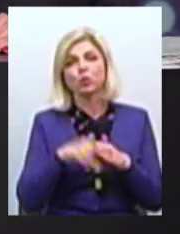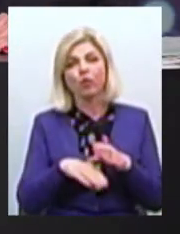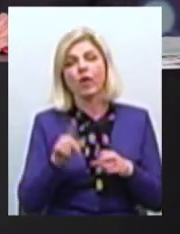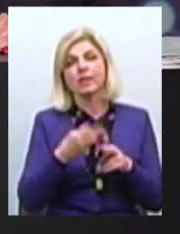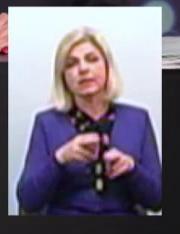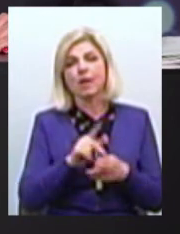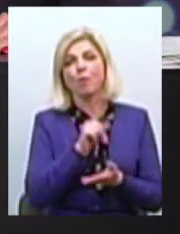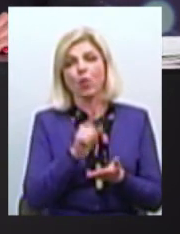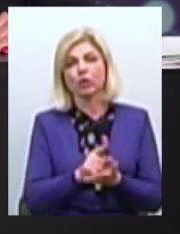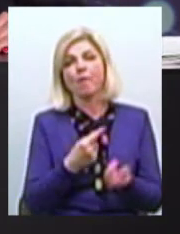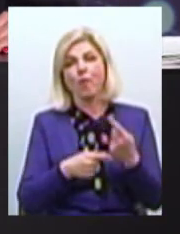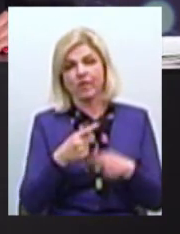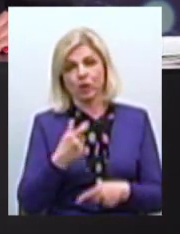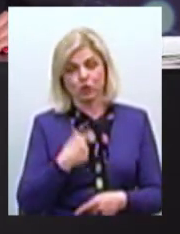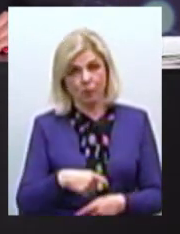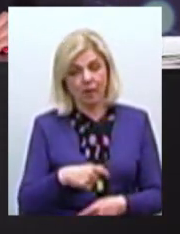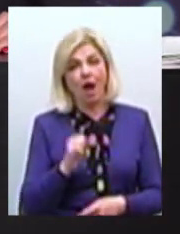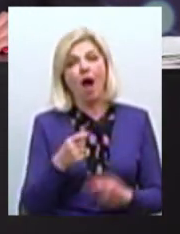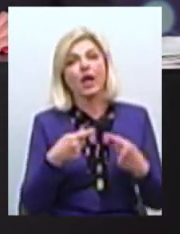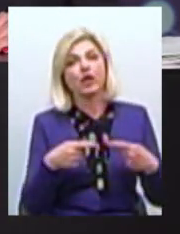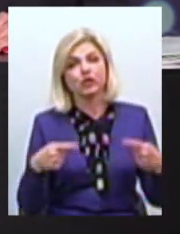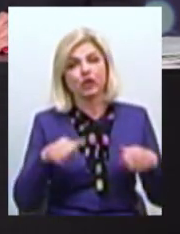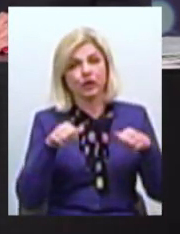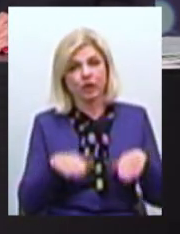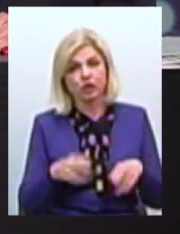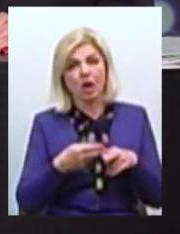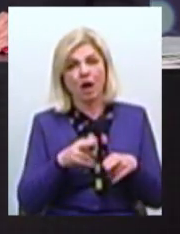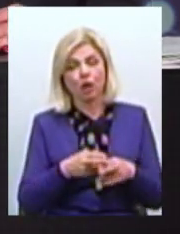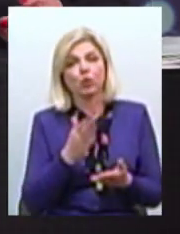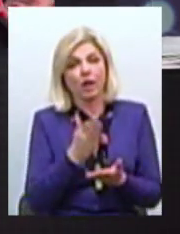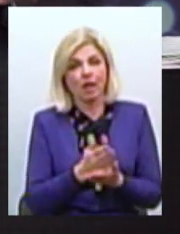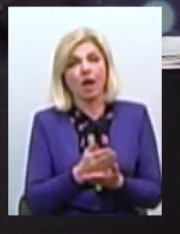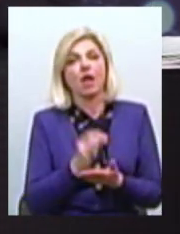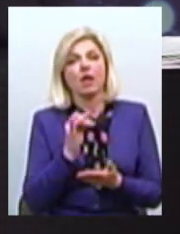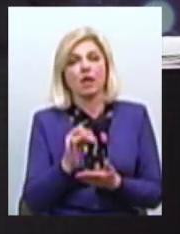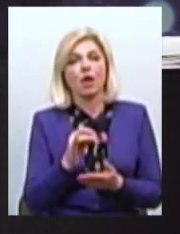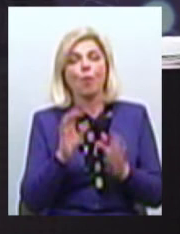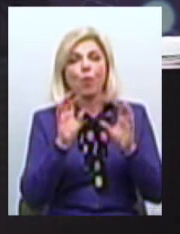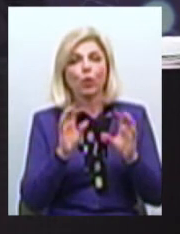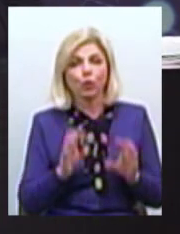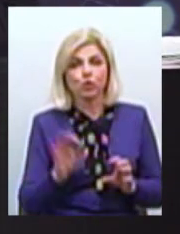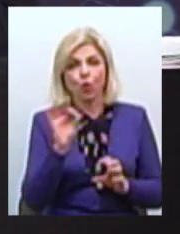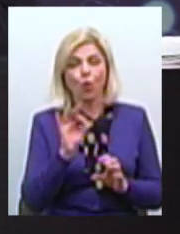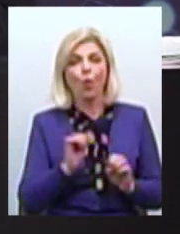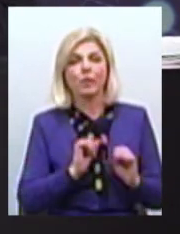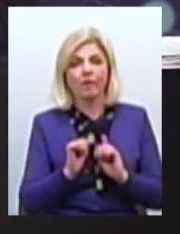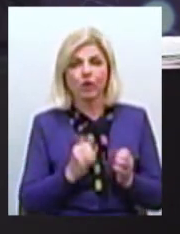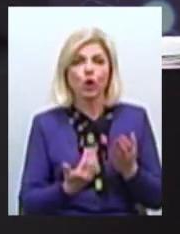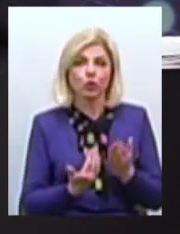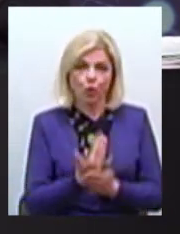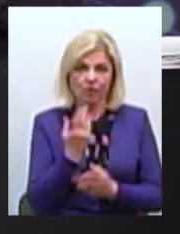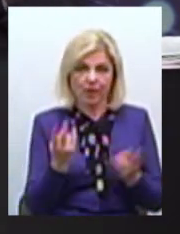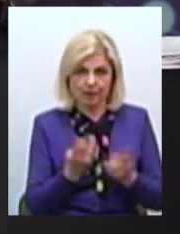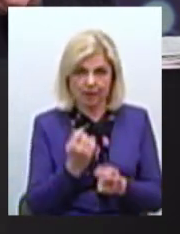повноваження Повертаємо собі Але всі інші рішення Які відходять від цього А це і положення Про правління нове Необхідно створювати